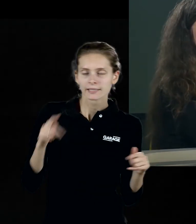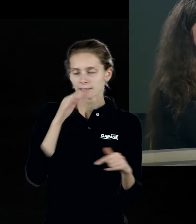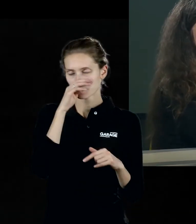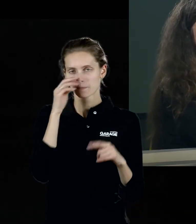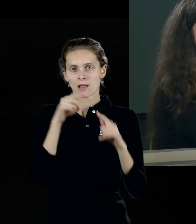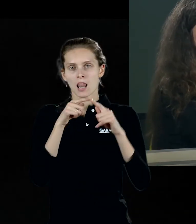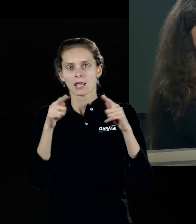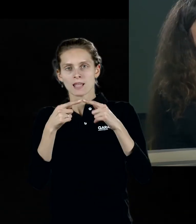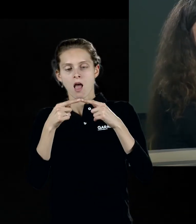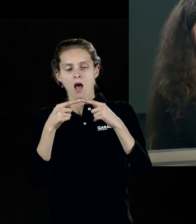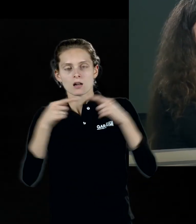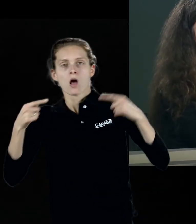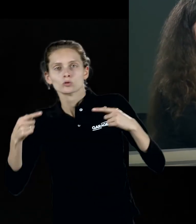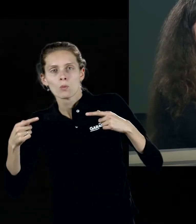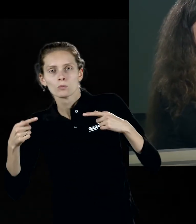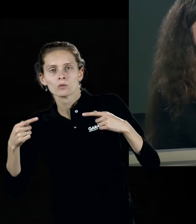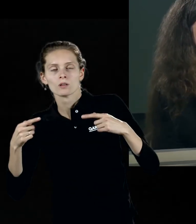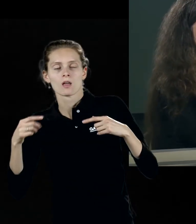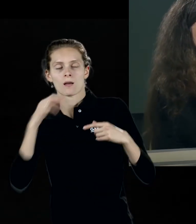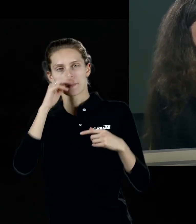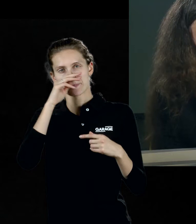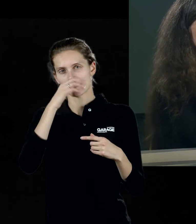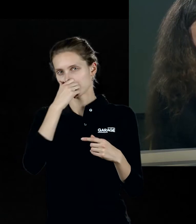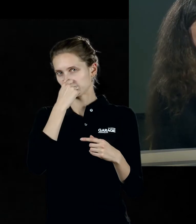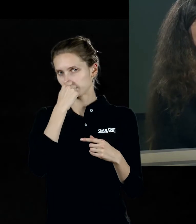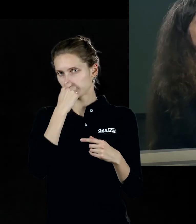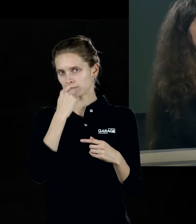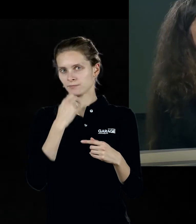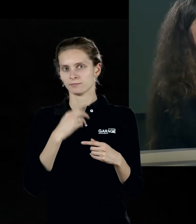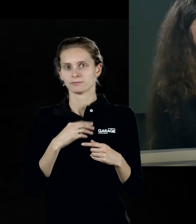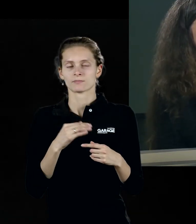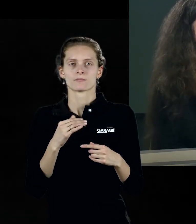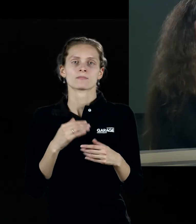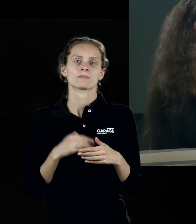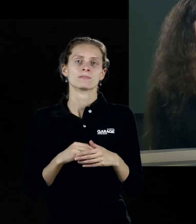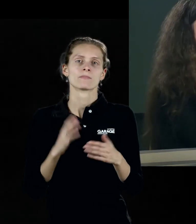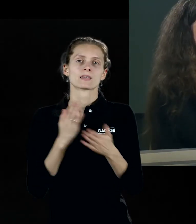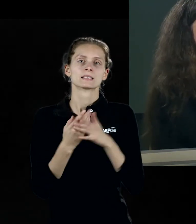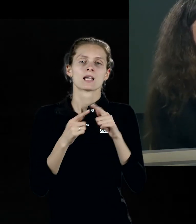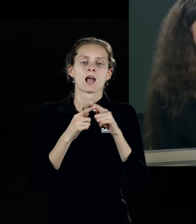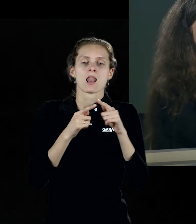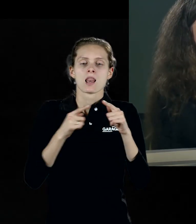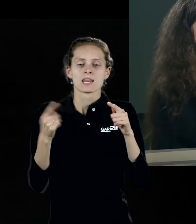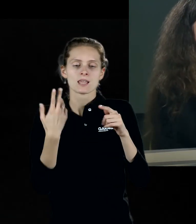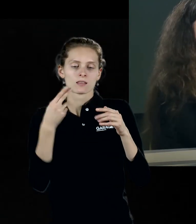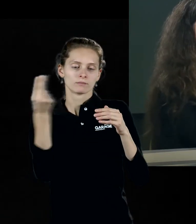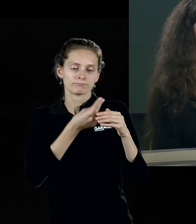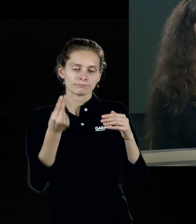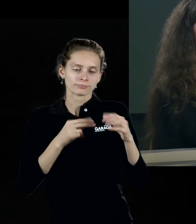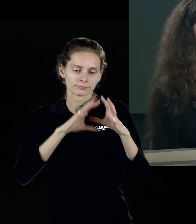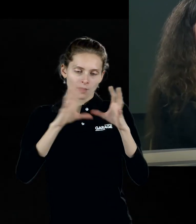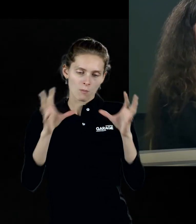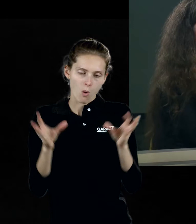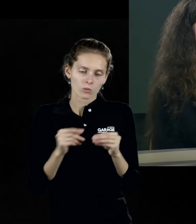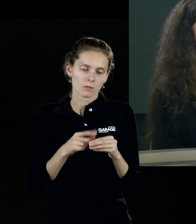разомкнутая, которая активна, линия, которая замкнута в контур нейтрально. И линия, когда контур заполнен цветом, она уже